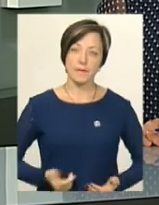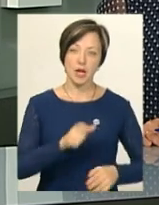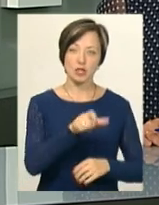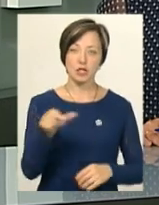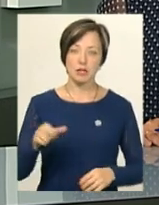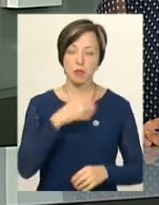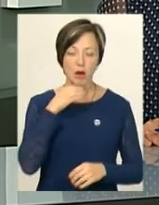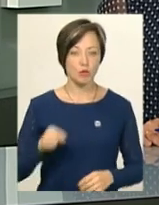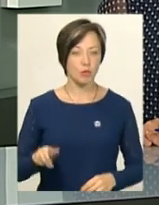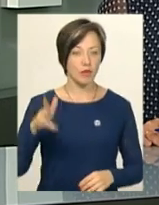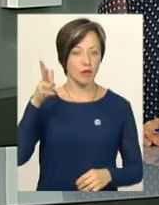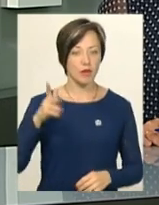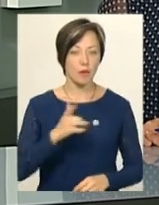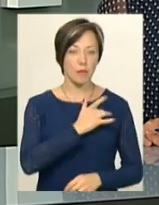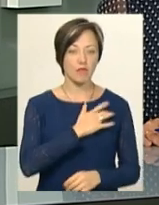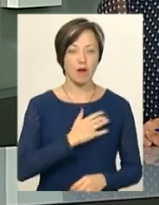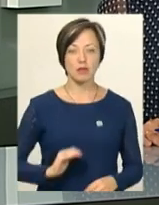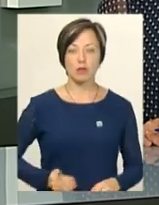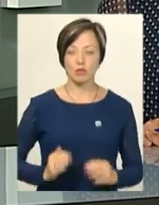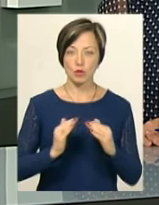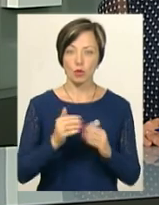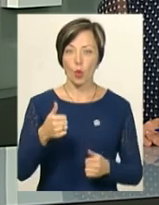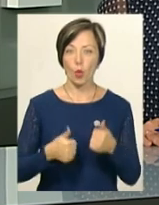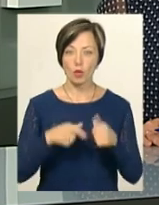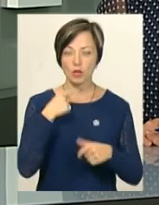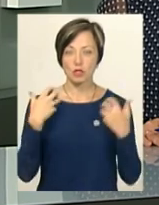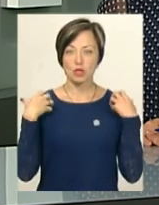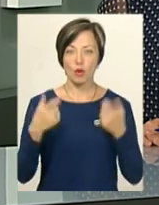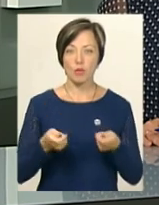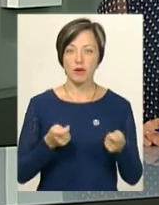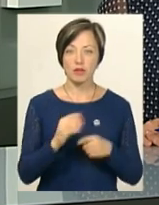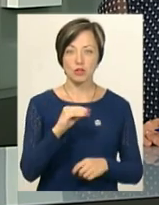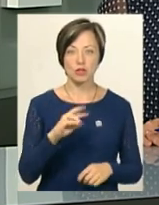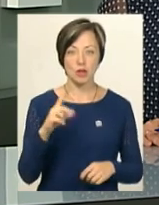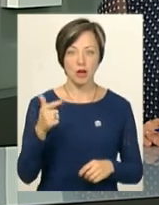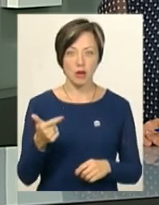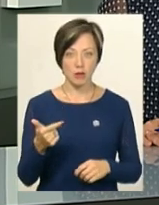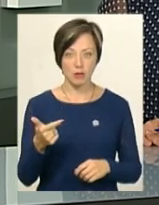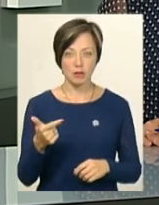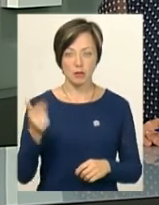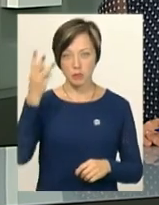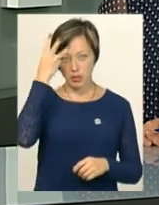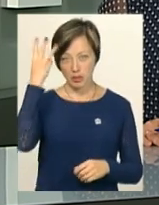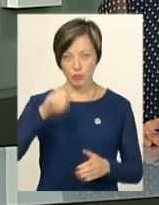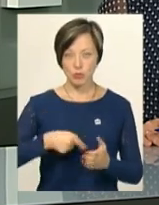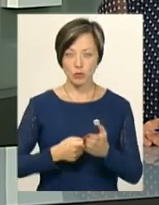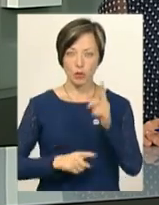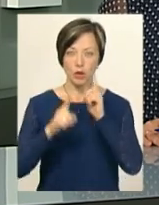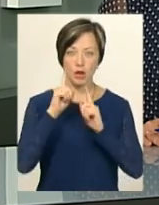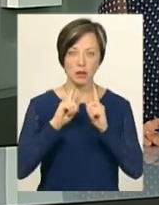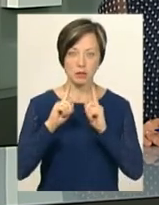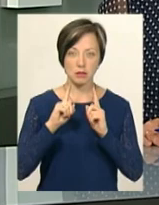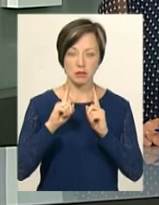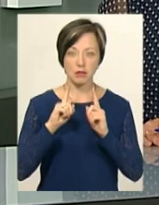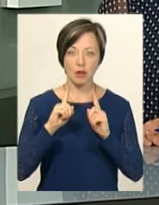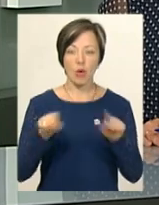багатоповерхівок та приватних будинків. Конкурс, каже начальник управління житлово-комунального господарства Хмельницької міської ради Василь